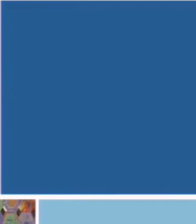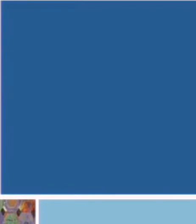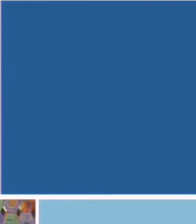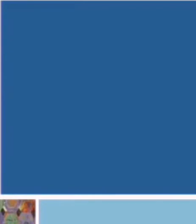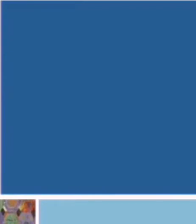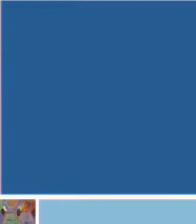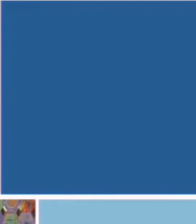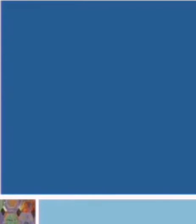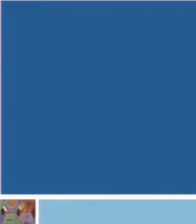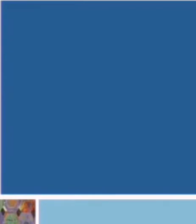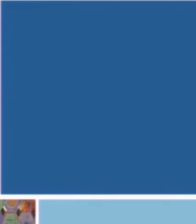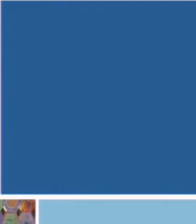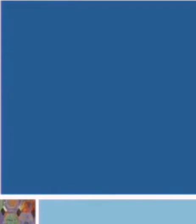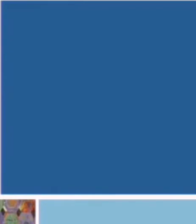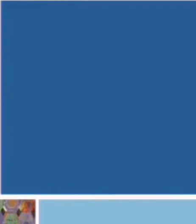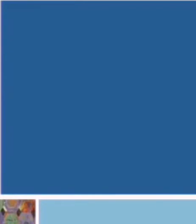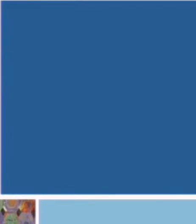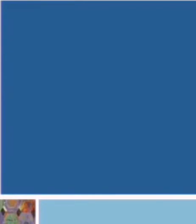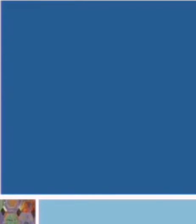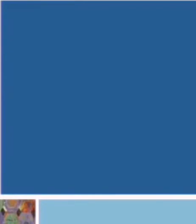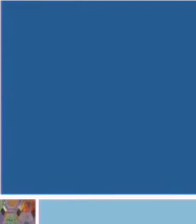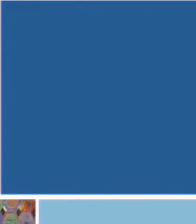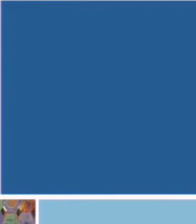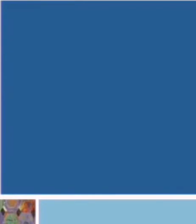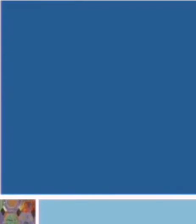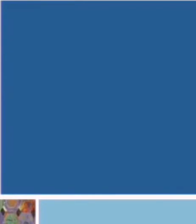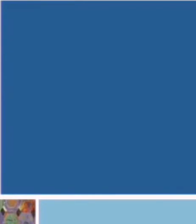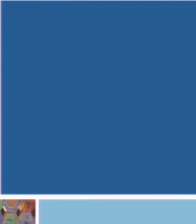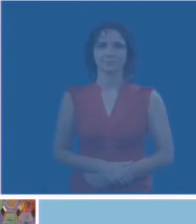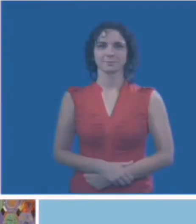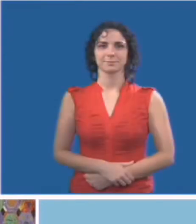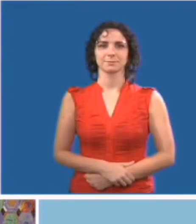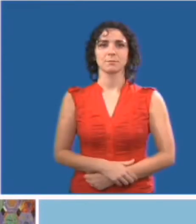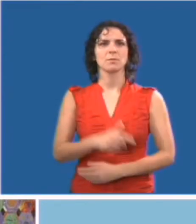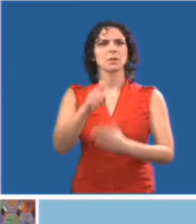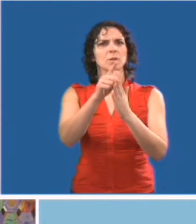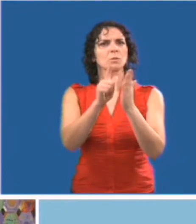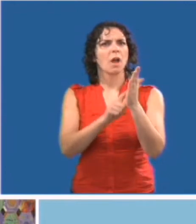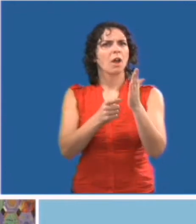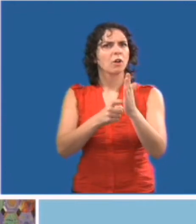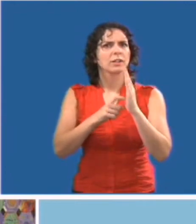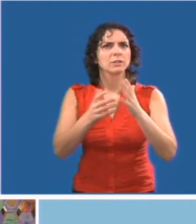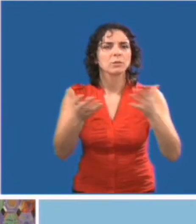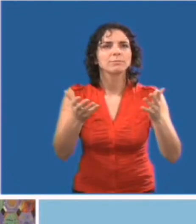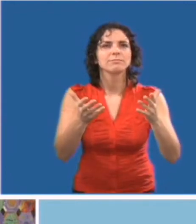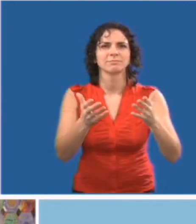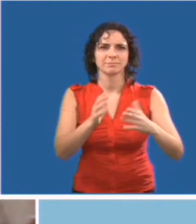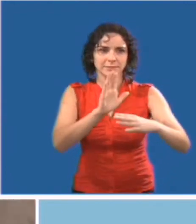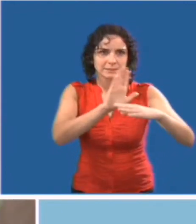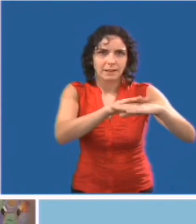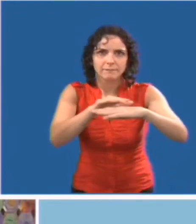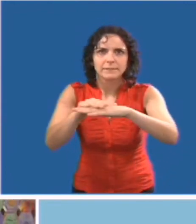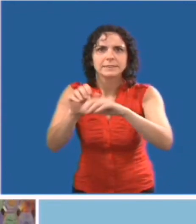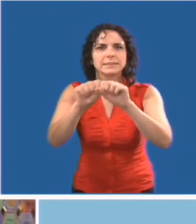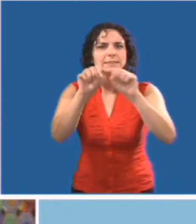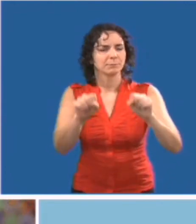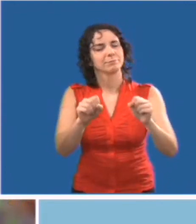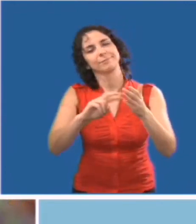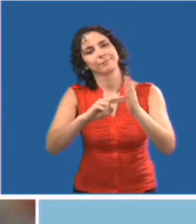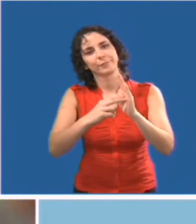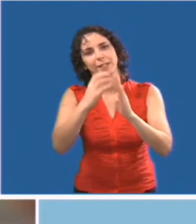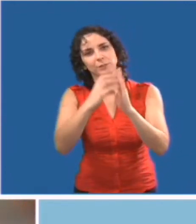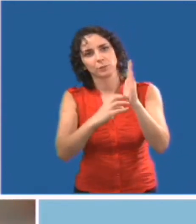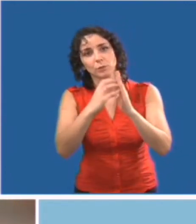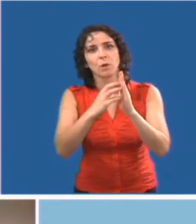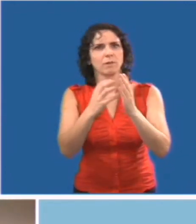cette interruption de service. Selon la loi, il faut fournir un avis que le système, en l'occurrence l'ascenseur,